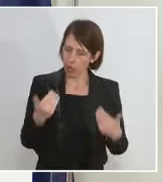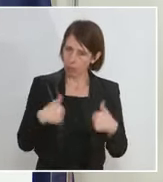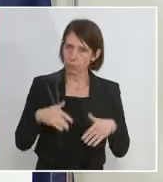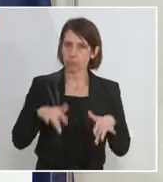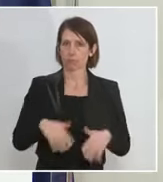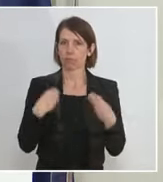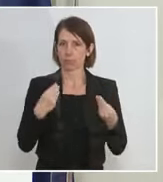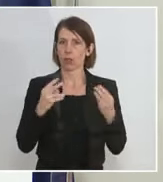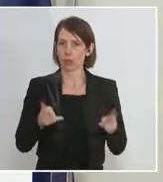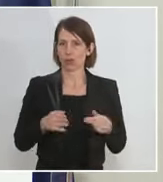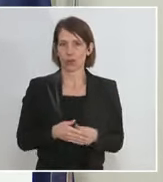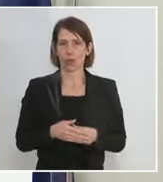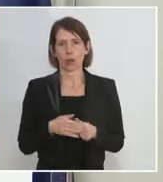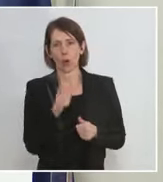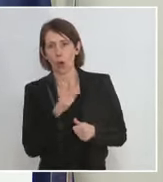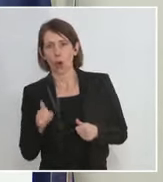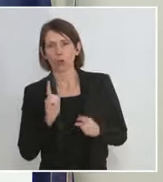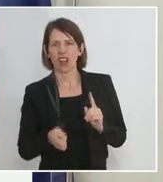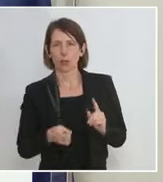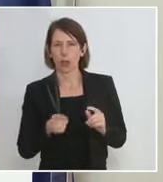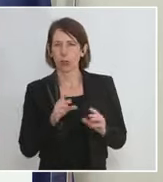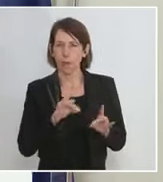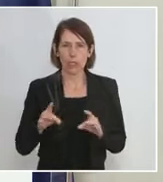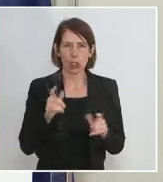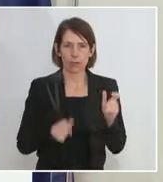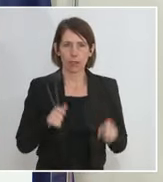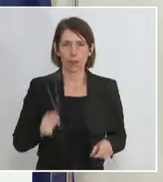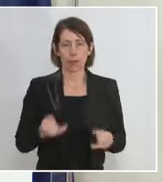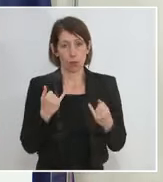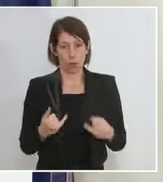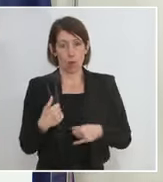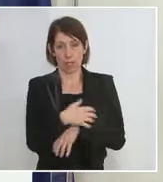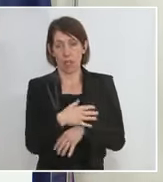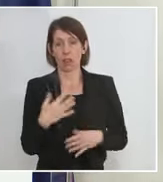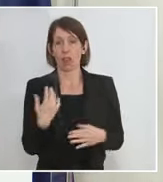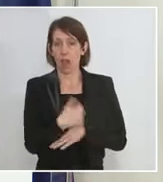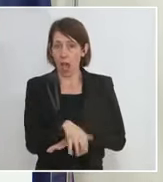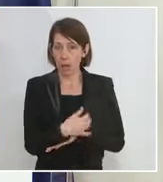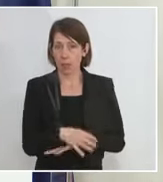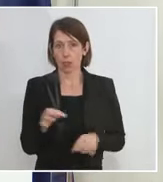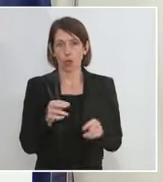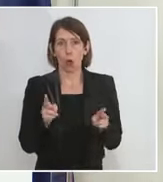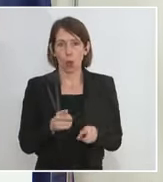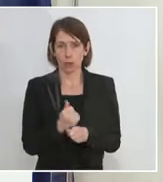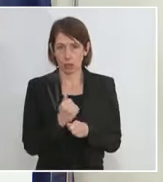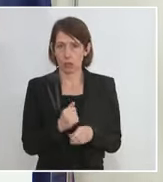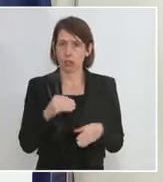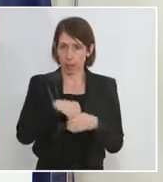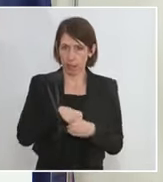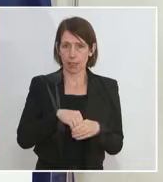Hunderttausende Beschäftigte, die derzeit arbeitslos sind oder in Kurzarbeit sind, auch im Bereich